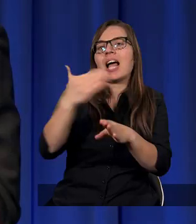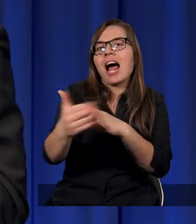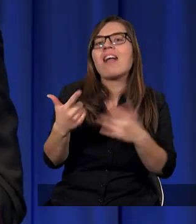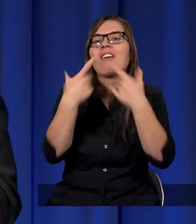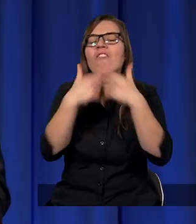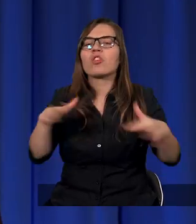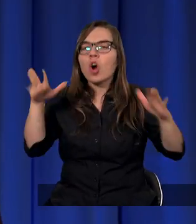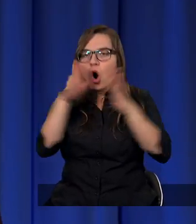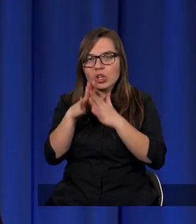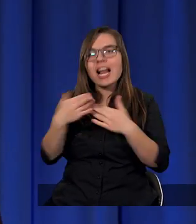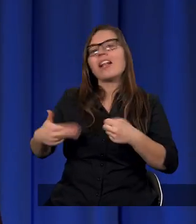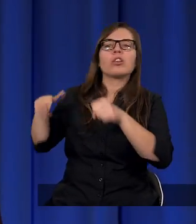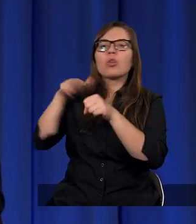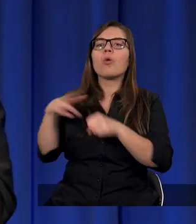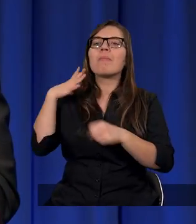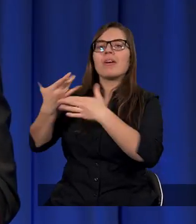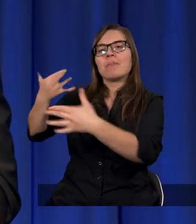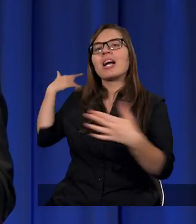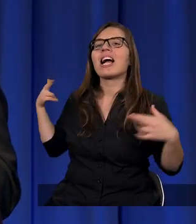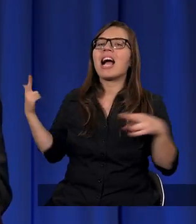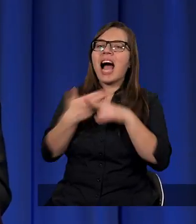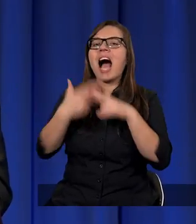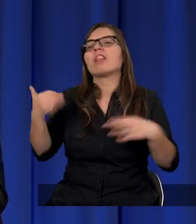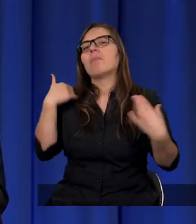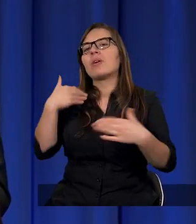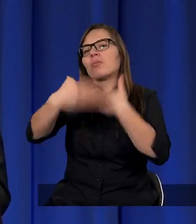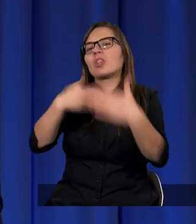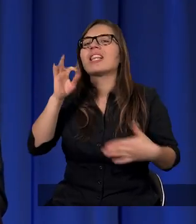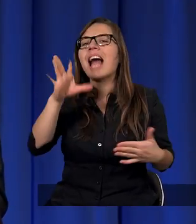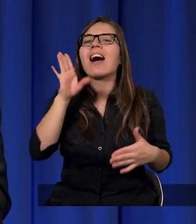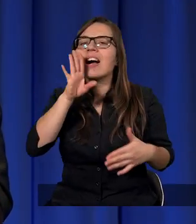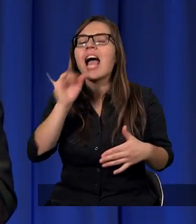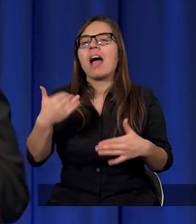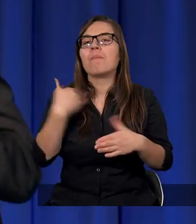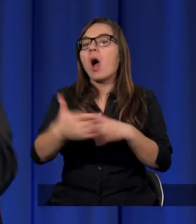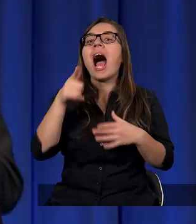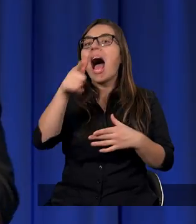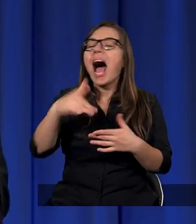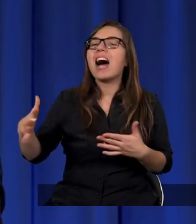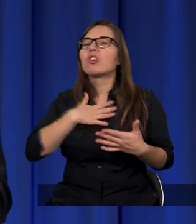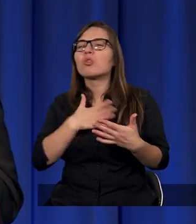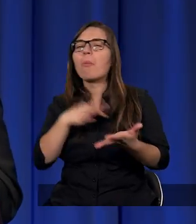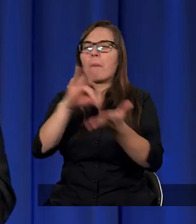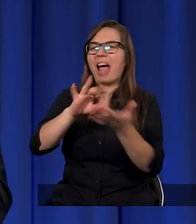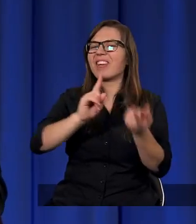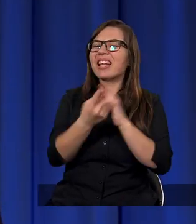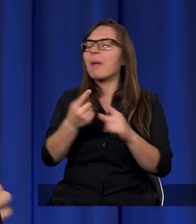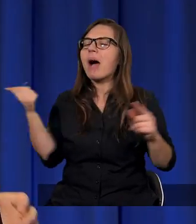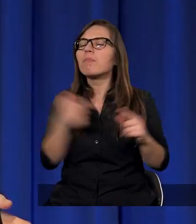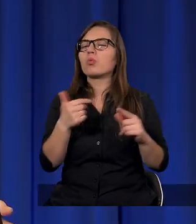w kościele, w którym byłem kiedyś i wszystko by toczyło się takim torem, jakim się toczyło, a jednak pewne zmiany